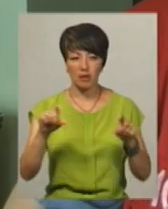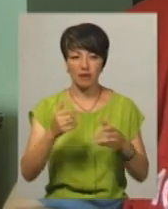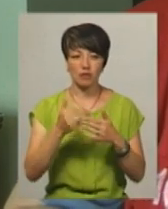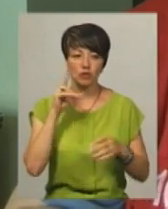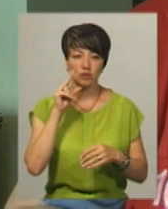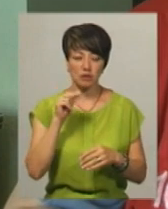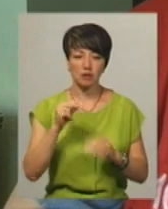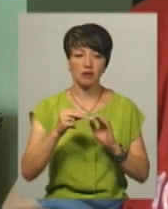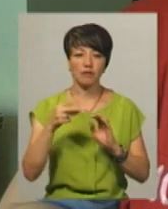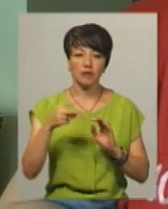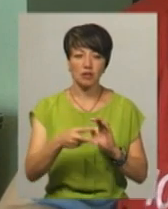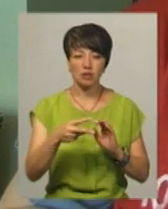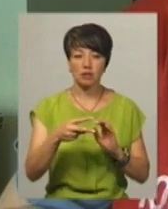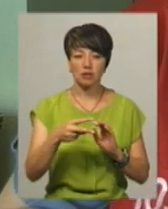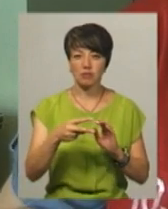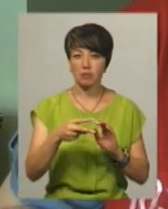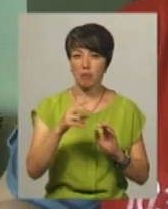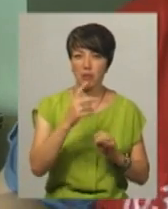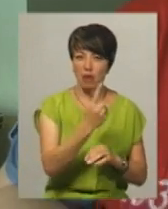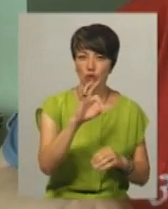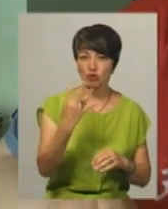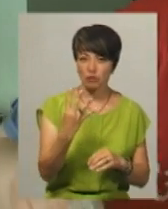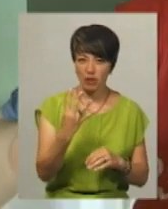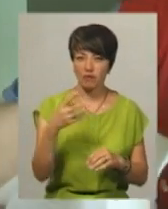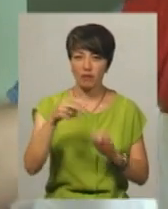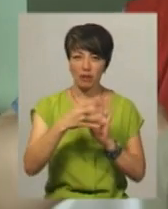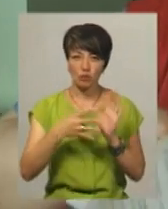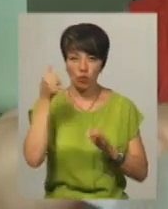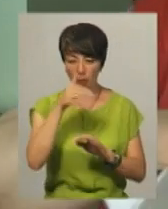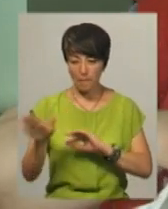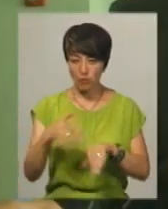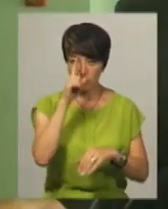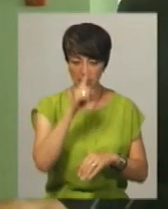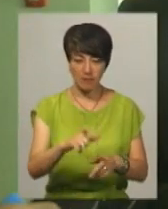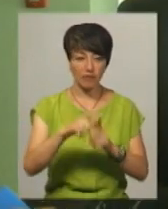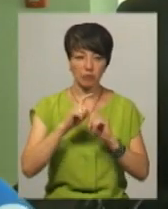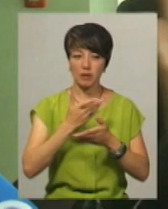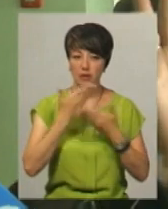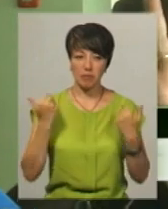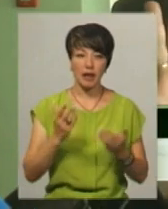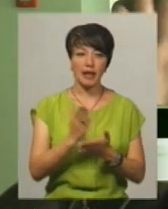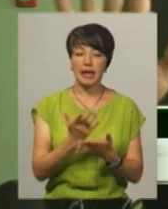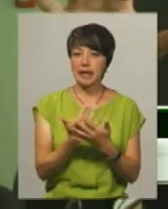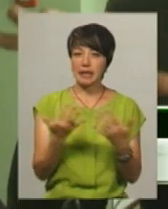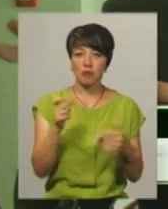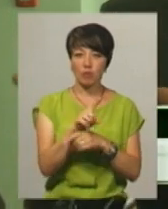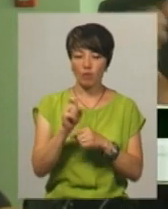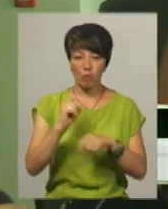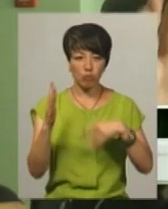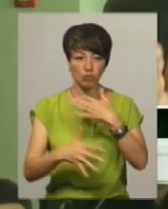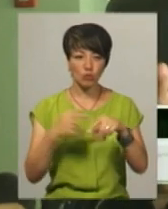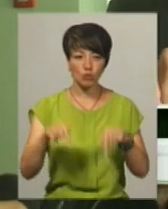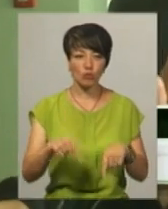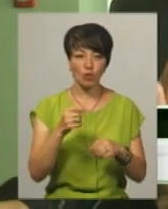.2019 року. Прийшов місяць, відповіді нема. Є різні повноваження, в нас путаються, що в цій